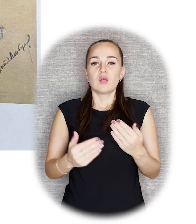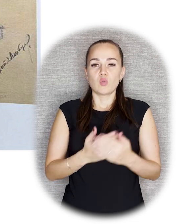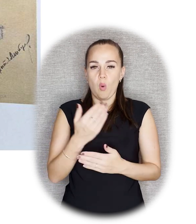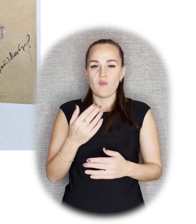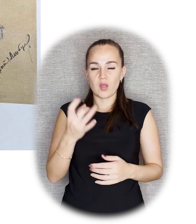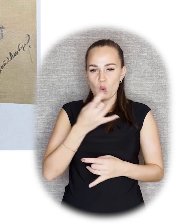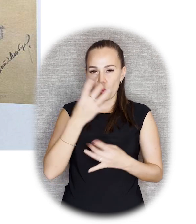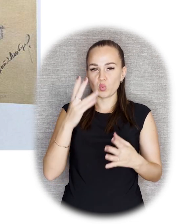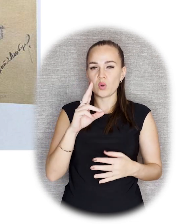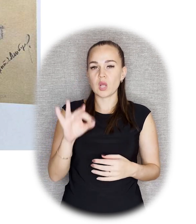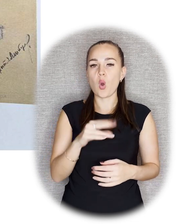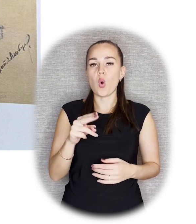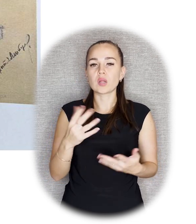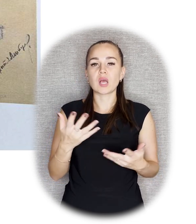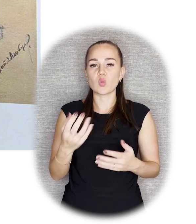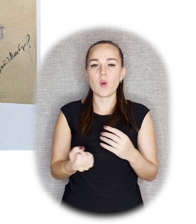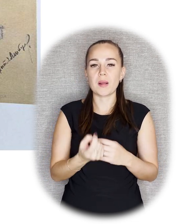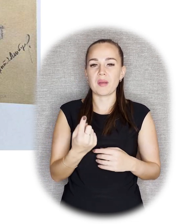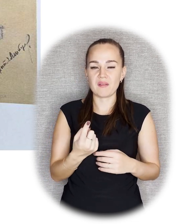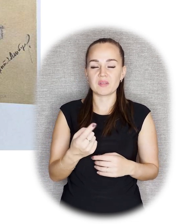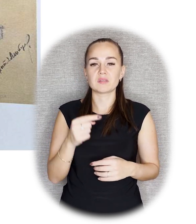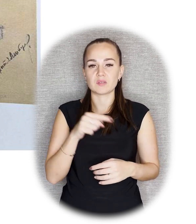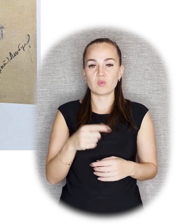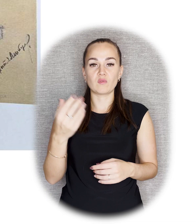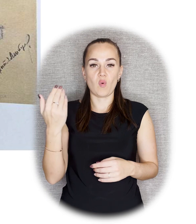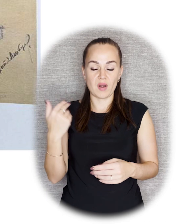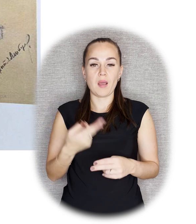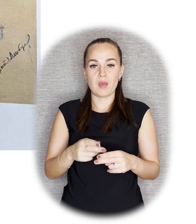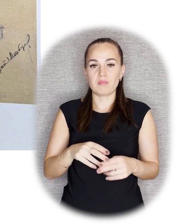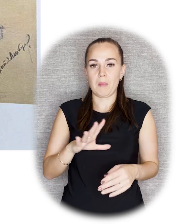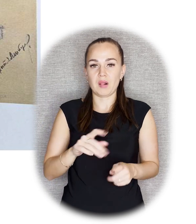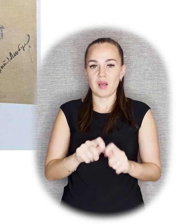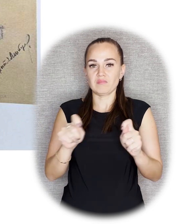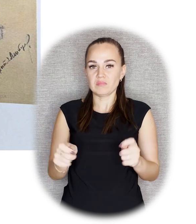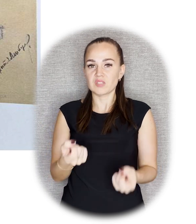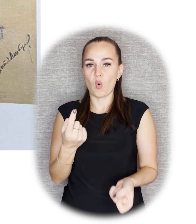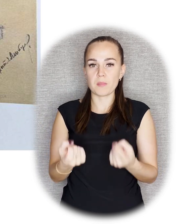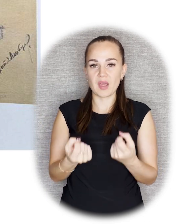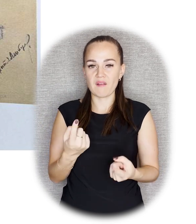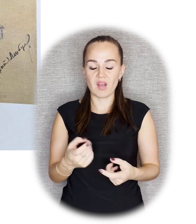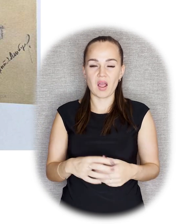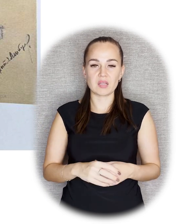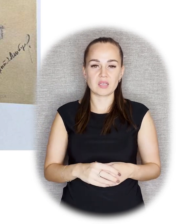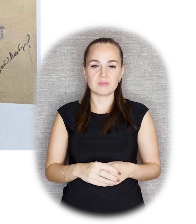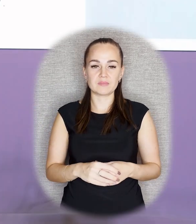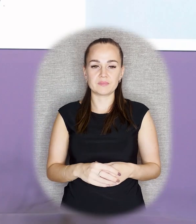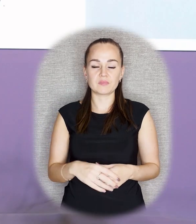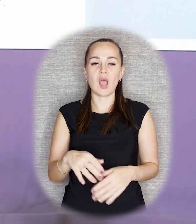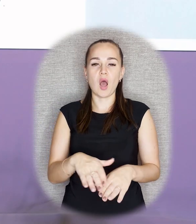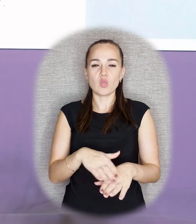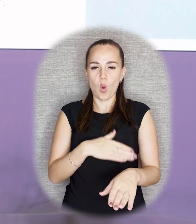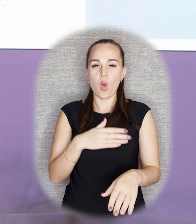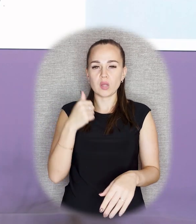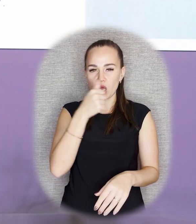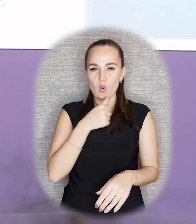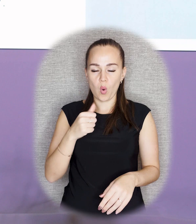культурный код, который постепенно появился, он как раз в то время и формировался. Мы же почему-то долгие